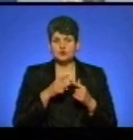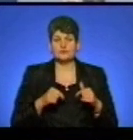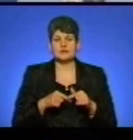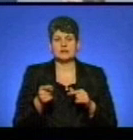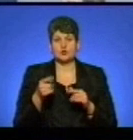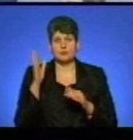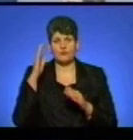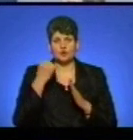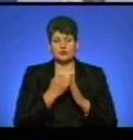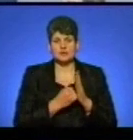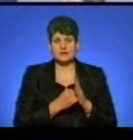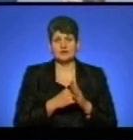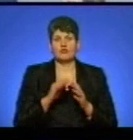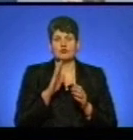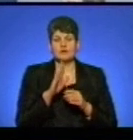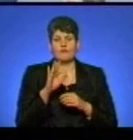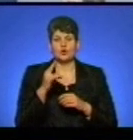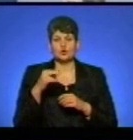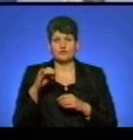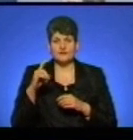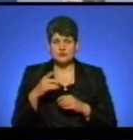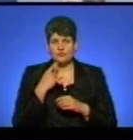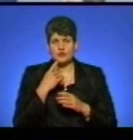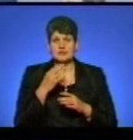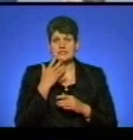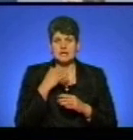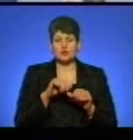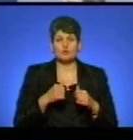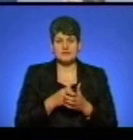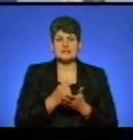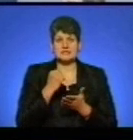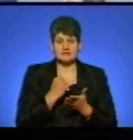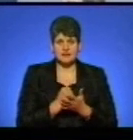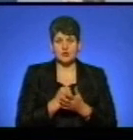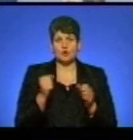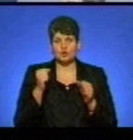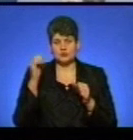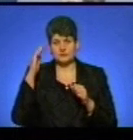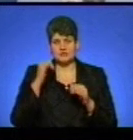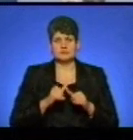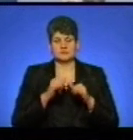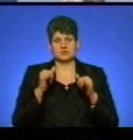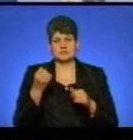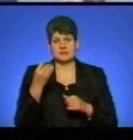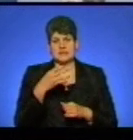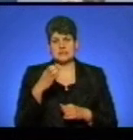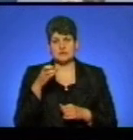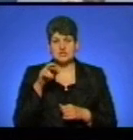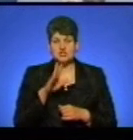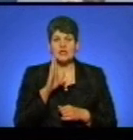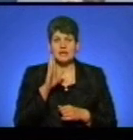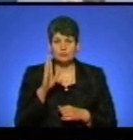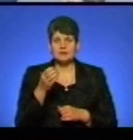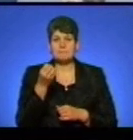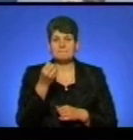Тернопільводоканалу Володимир Водовіз каже, якщо Нацкомісія затвердить проект, тарифи на холодну воду зростуть з 1 січня і будуть становити